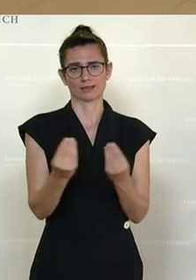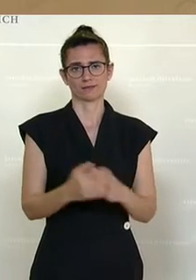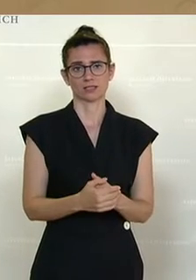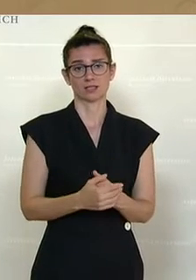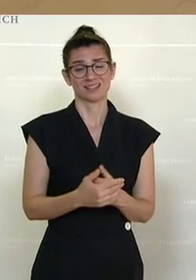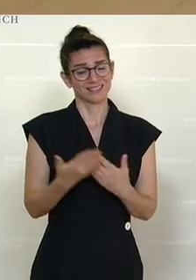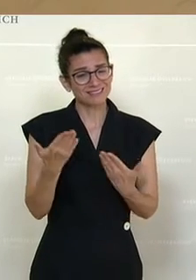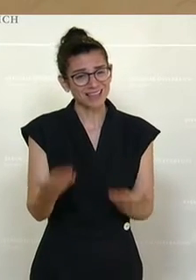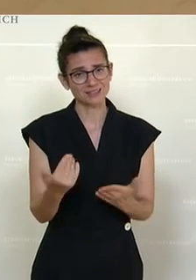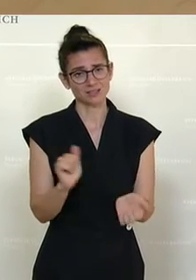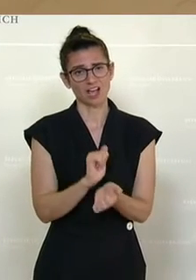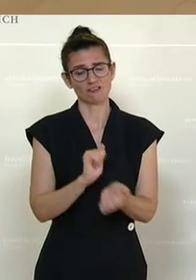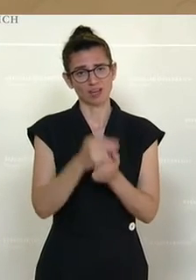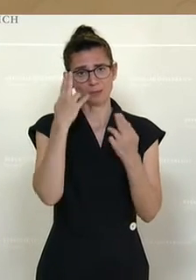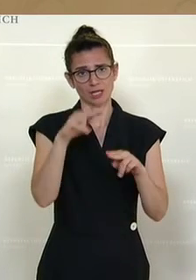Herr Bundesminister.